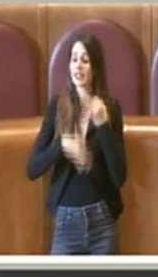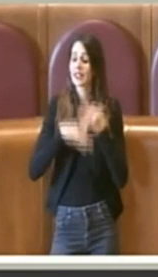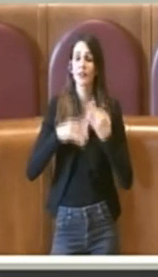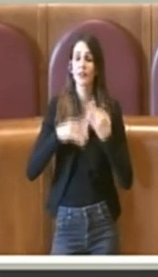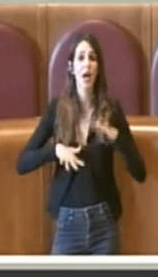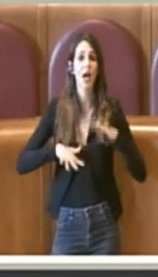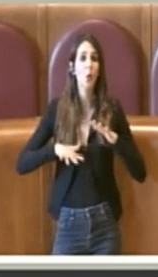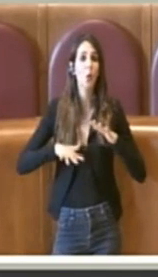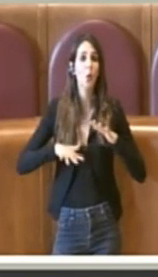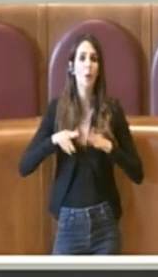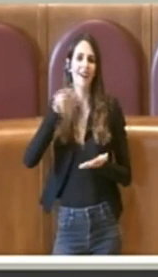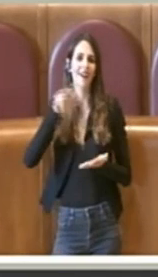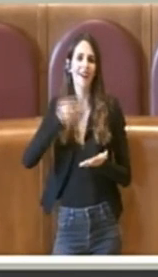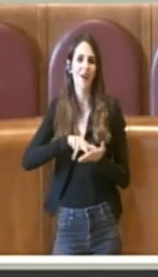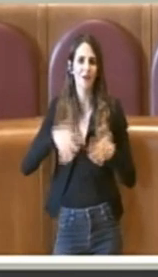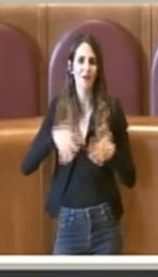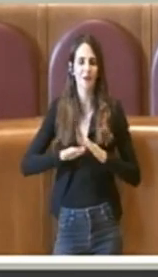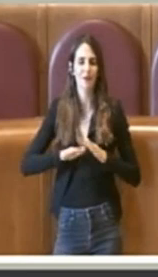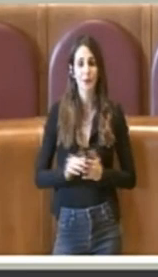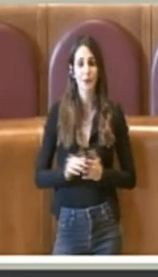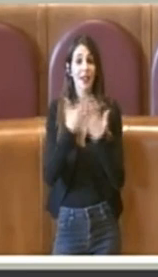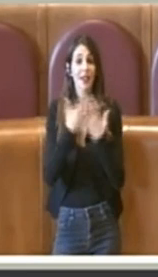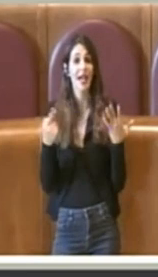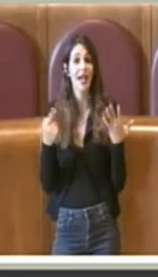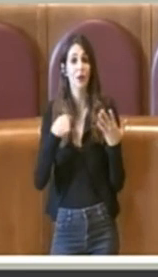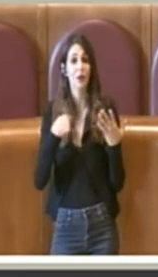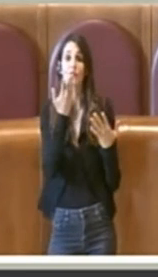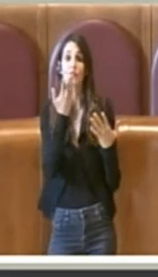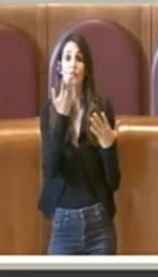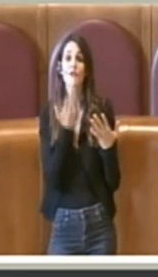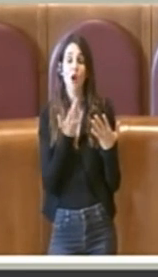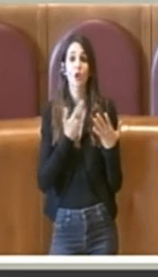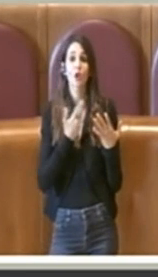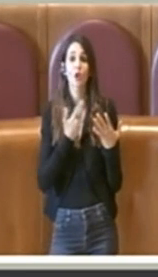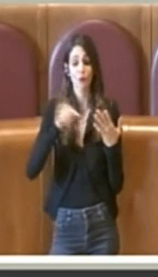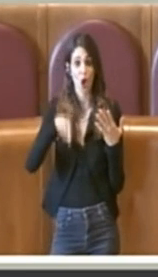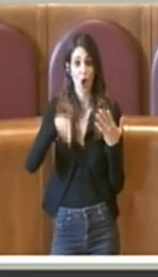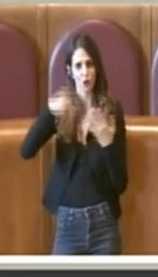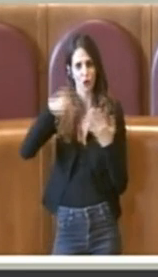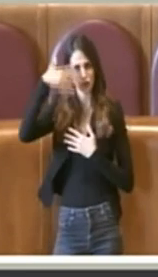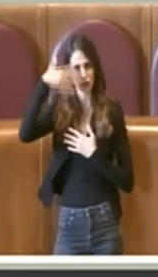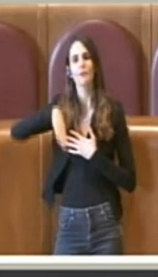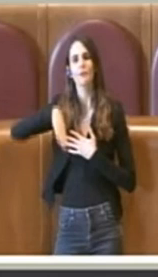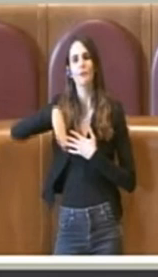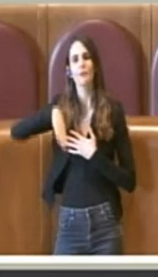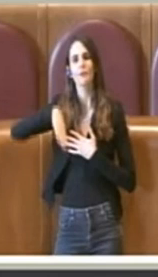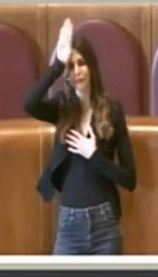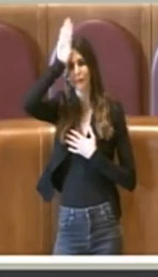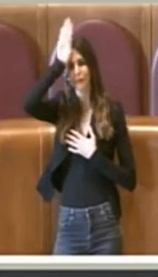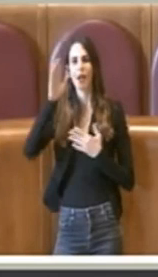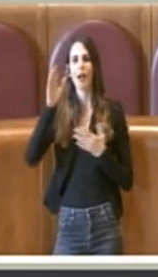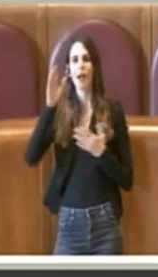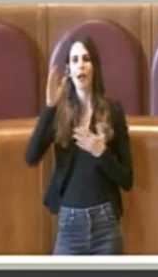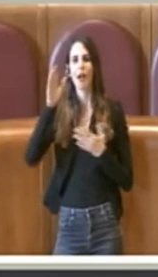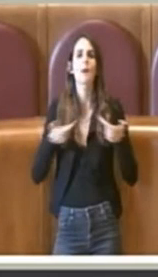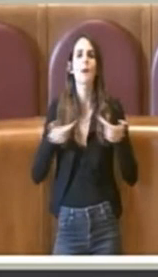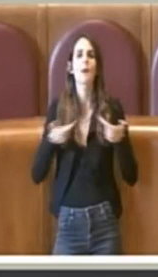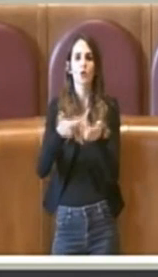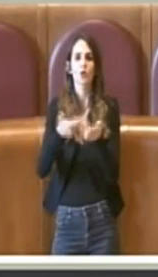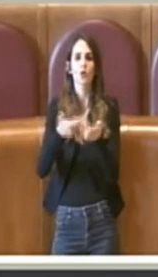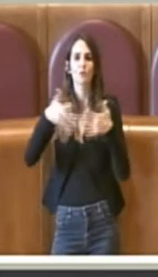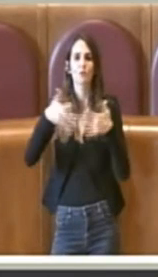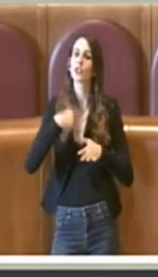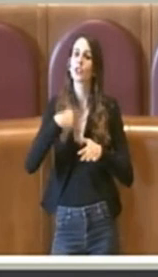confermati. Chiaramente io chiederò il verbale della capigruppo di oggi perché vorrò capire come mai il